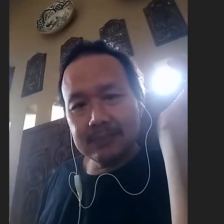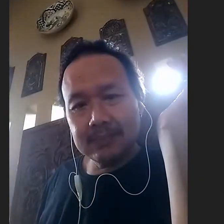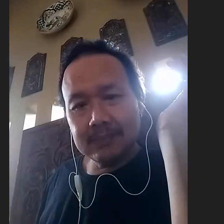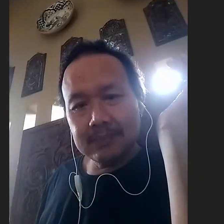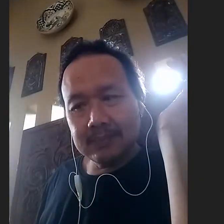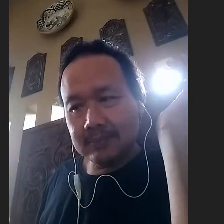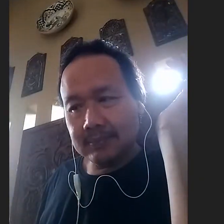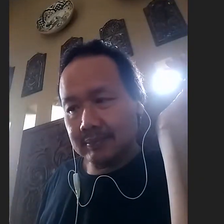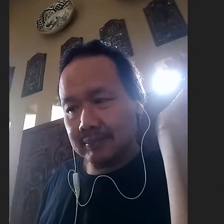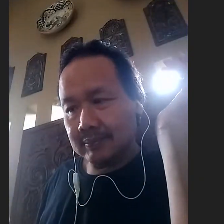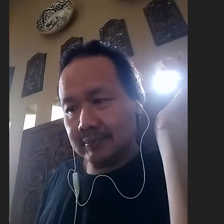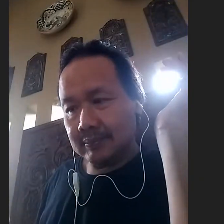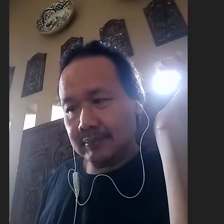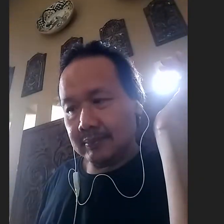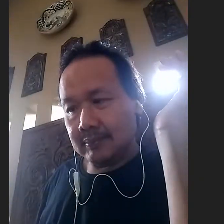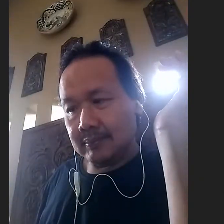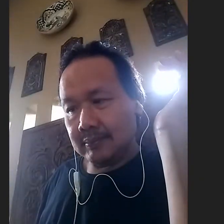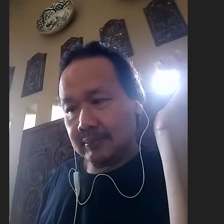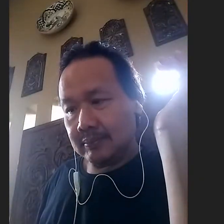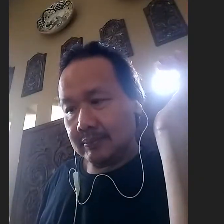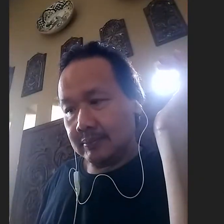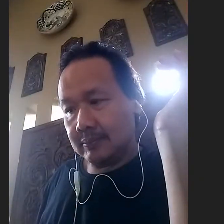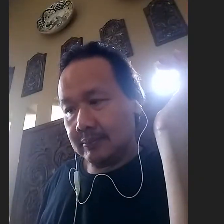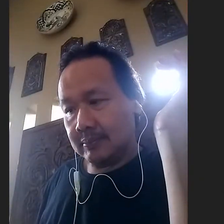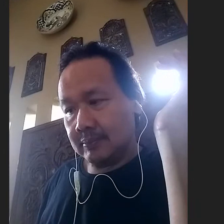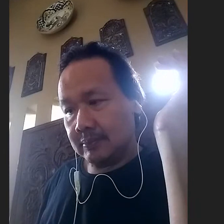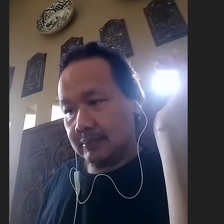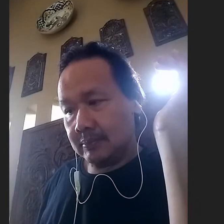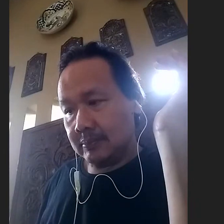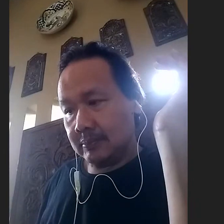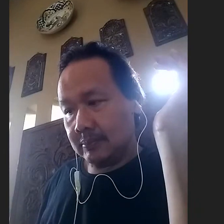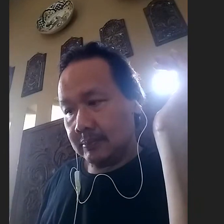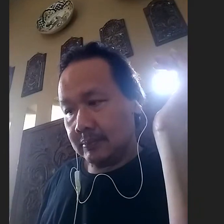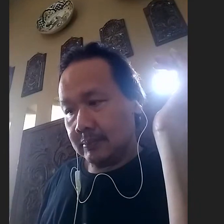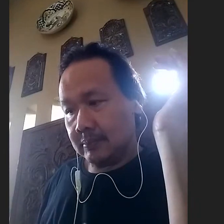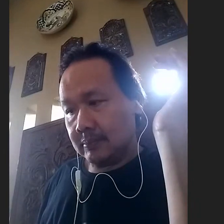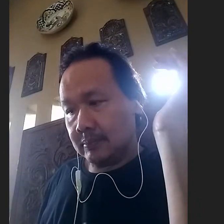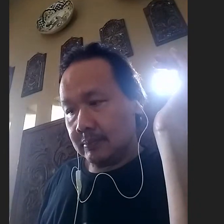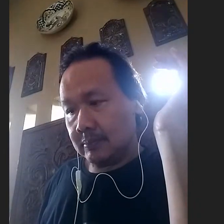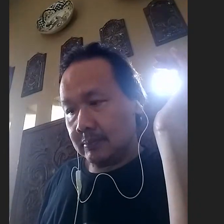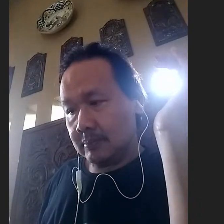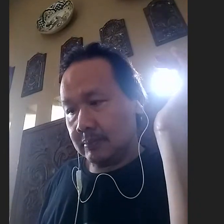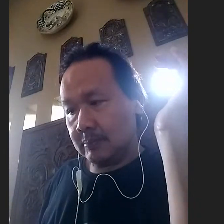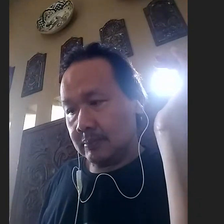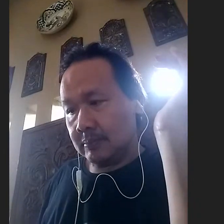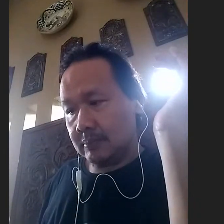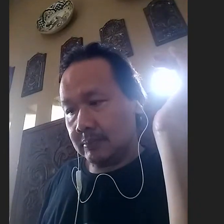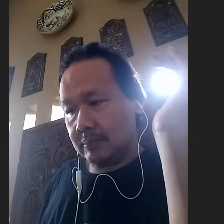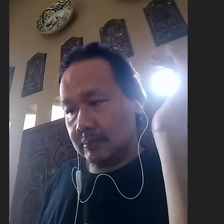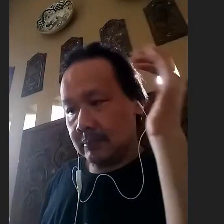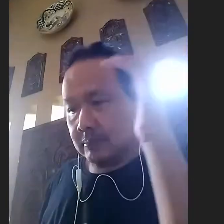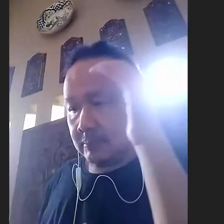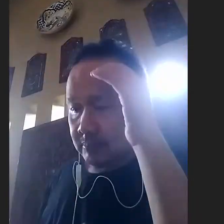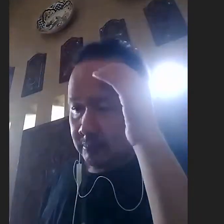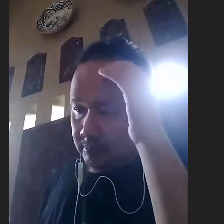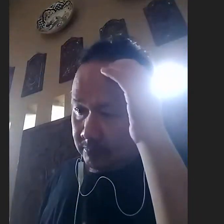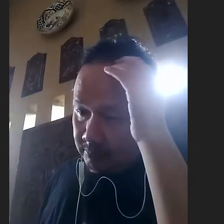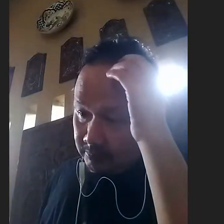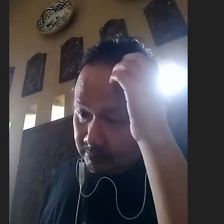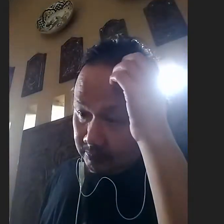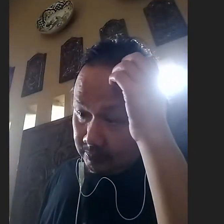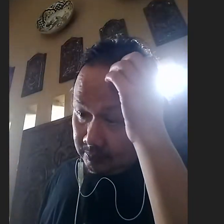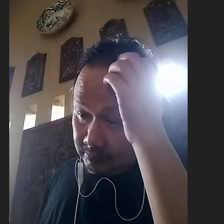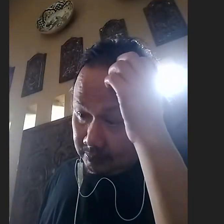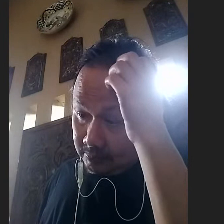Informasi Lagi Yang Terkait Dengan Beberapa Pertanyaan Ibu Lucy Tadi Bahwa